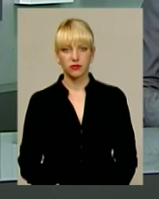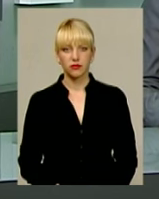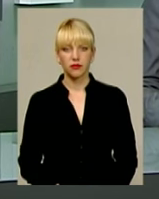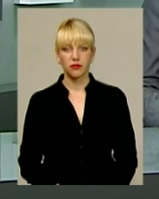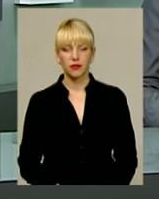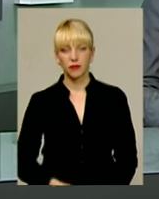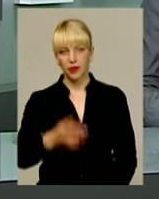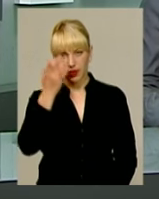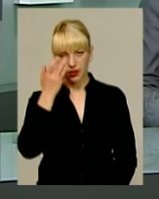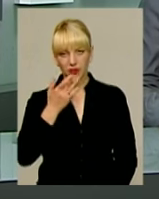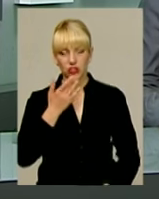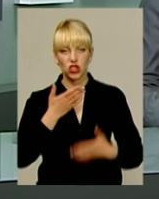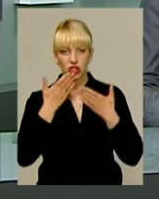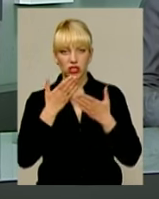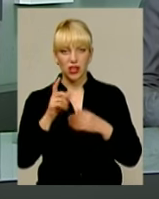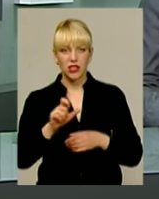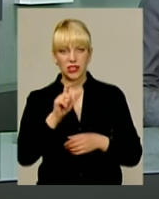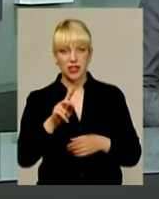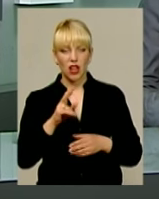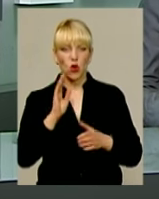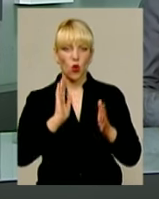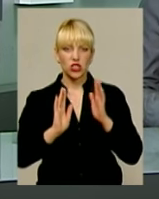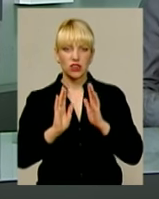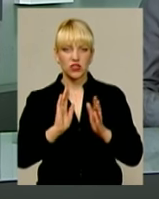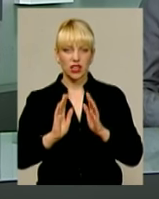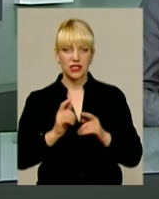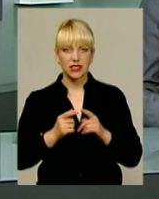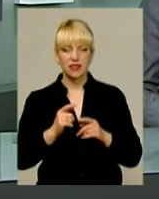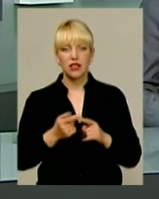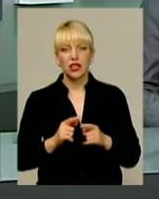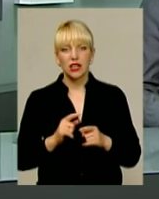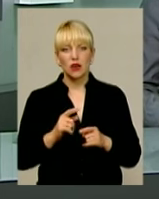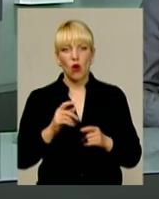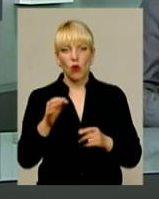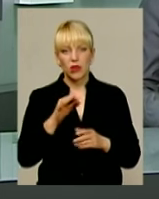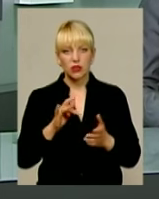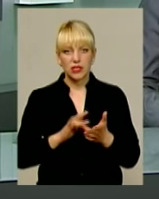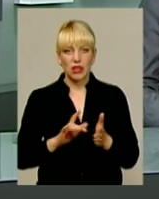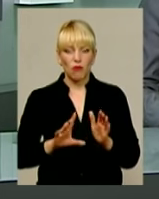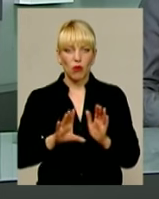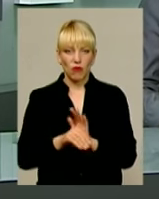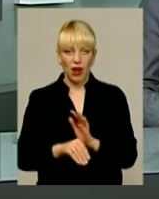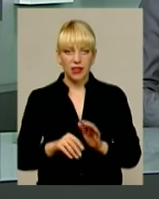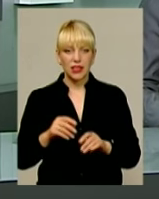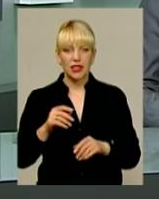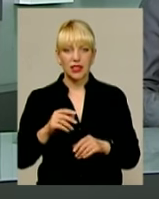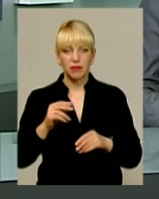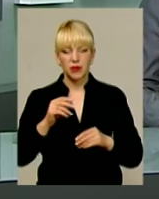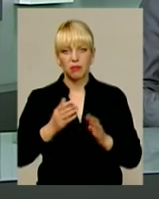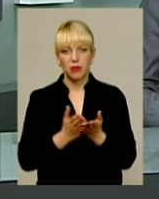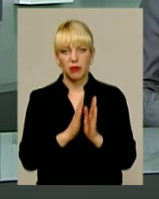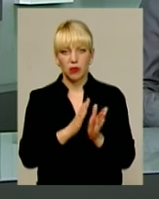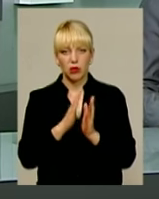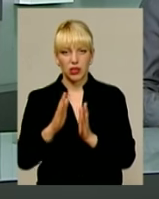Літній читальний зал у Шевченківському сквері в обласному центрі запровадили співробітники Хмельницької обласної наукової